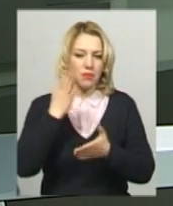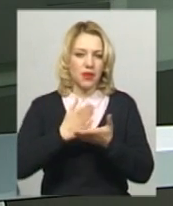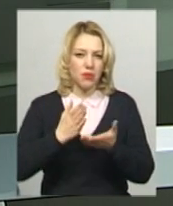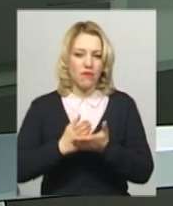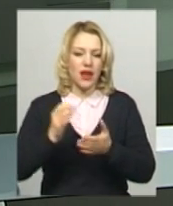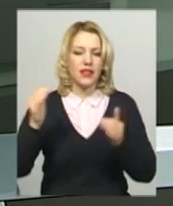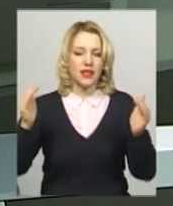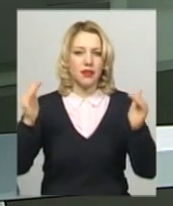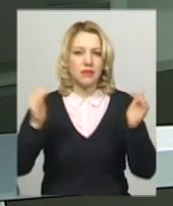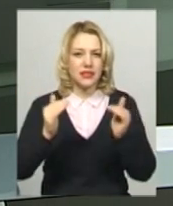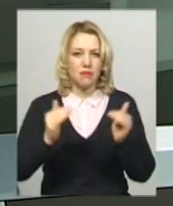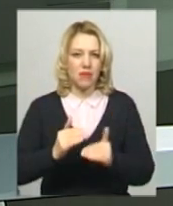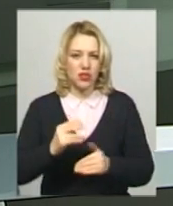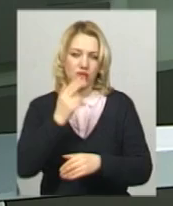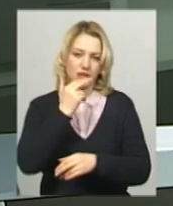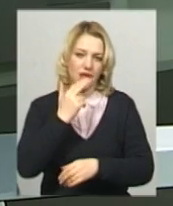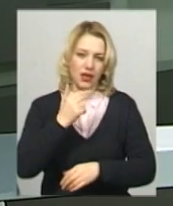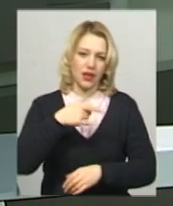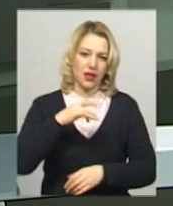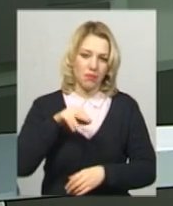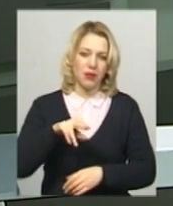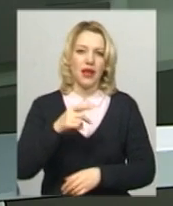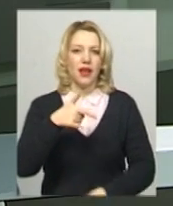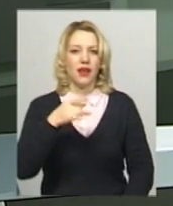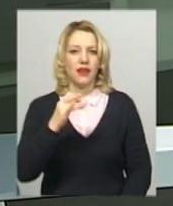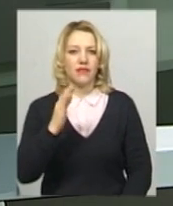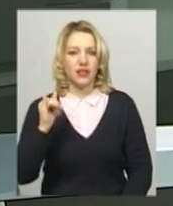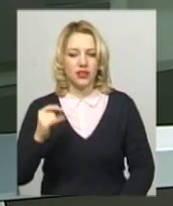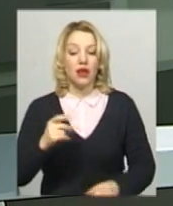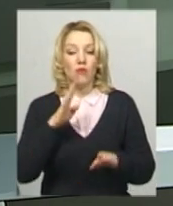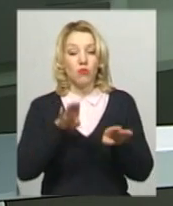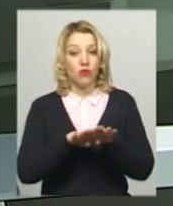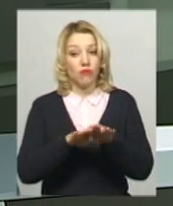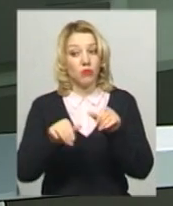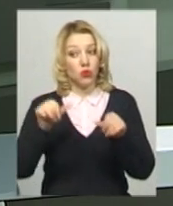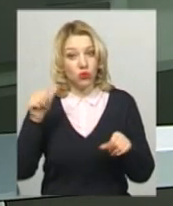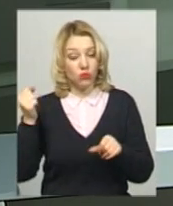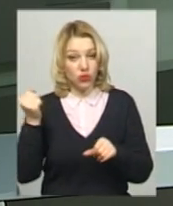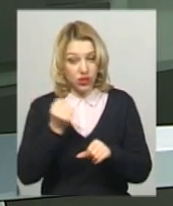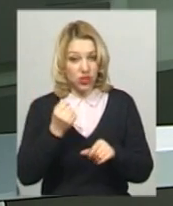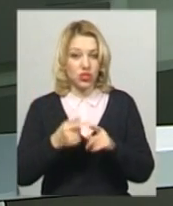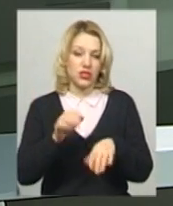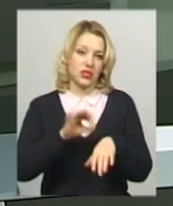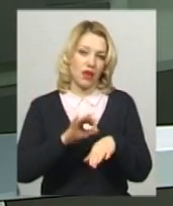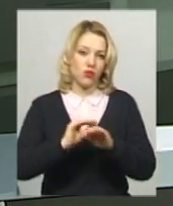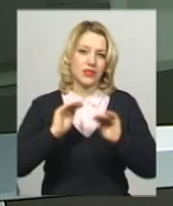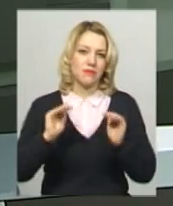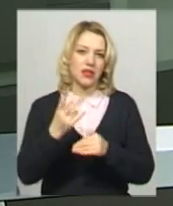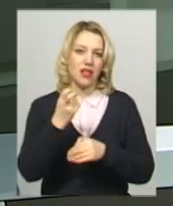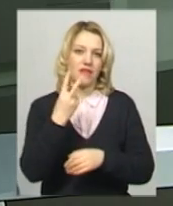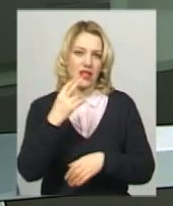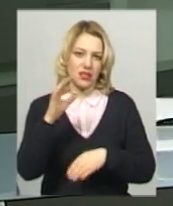етапі зниження захворюваності на грип та грві. В порівнянні з минулим тижнем захворюваність в області зменшилась на 12%.